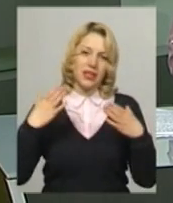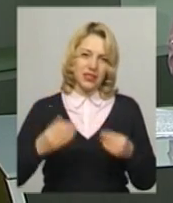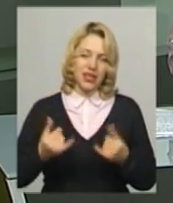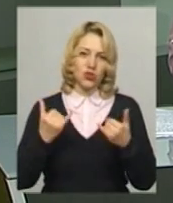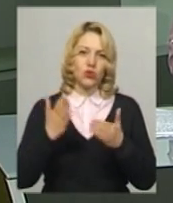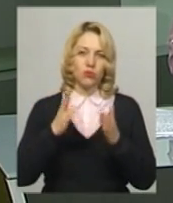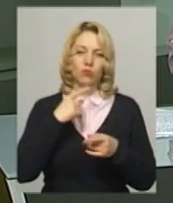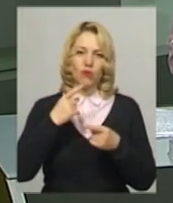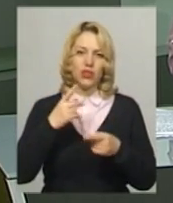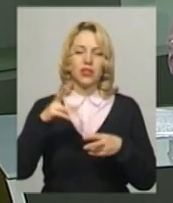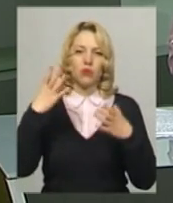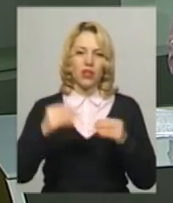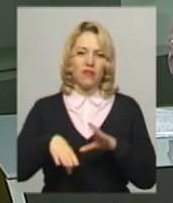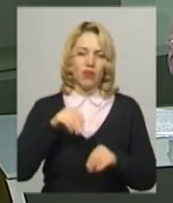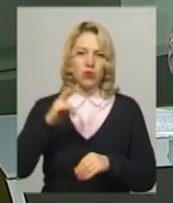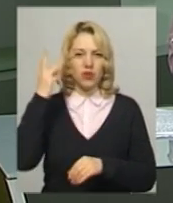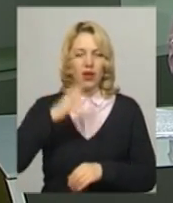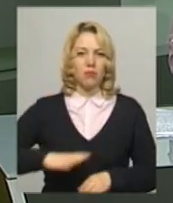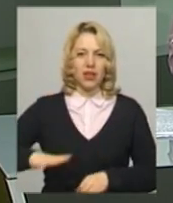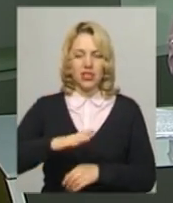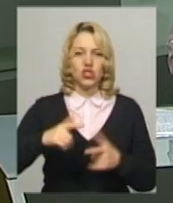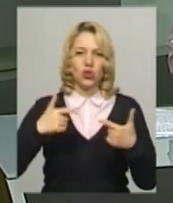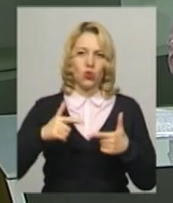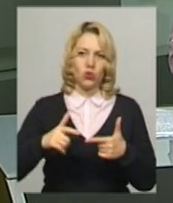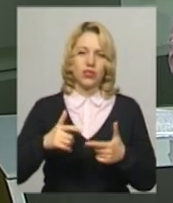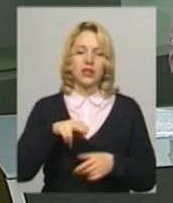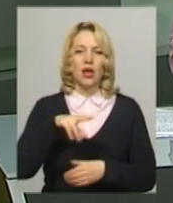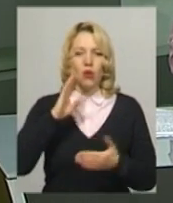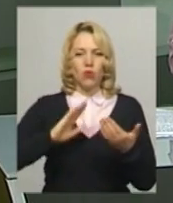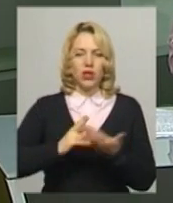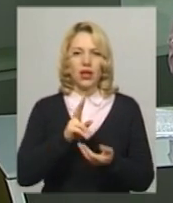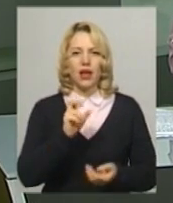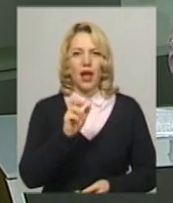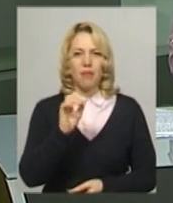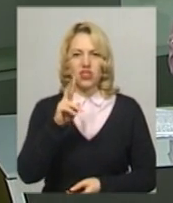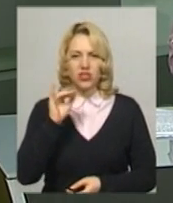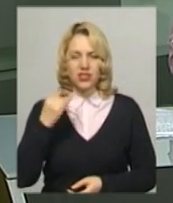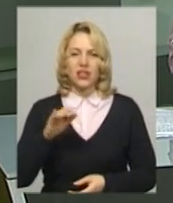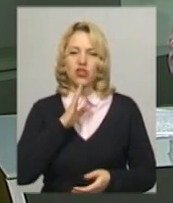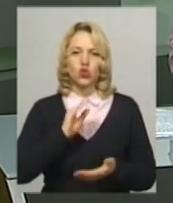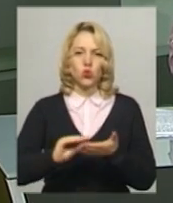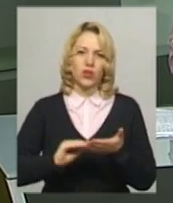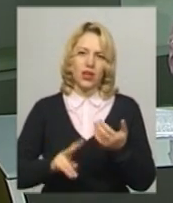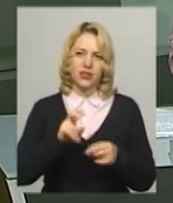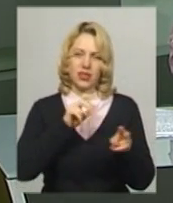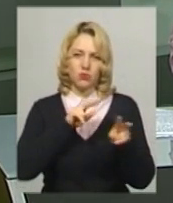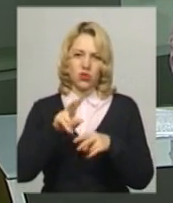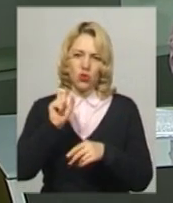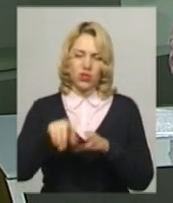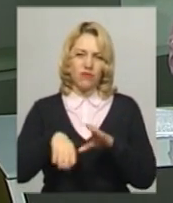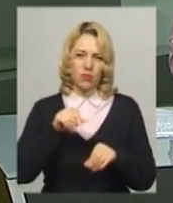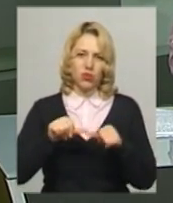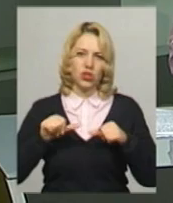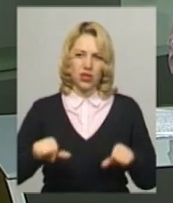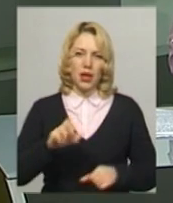Сьогодні говоритимуть про день виборів на Хмельниччині. Гості студії – політолог Микола Кабачинський, журналістка та спостерігачка на одній із виборчих